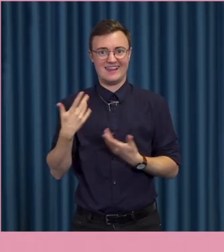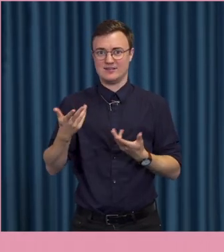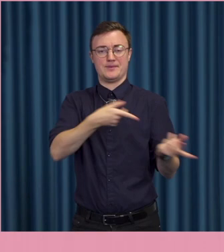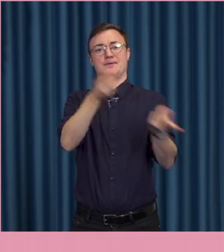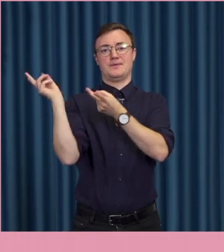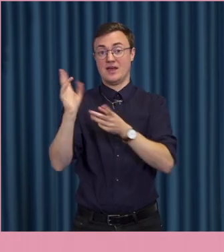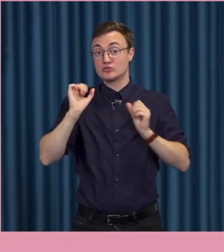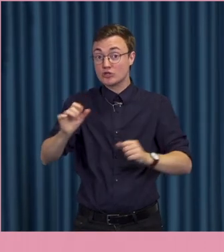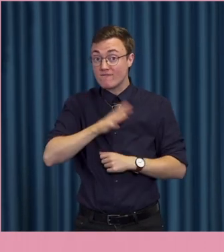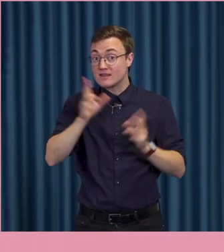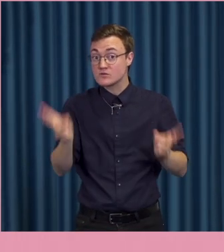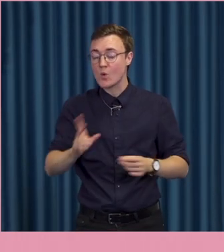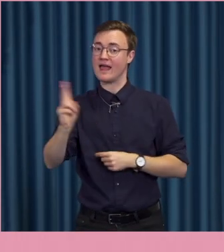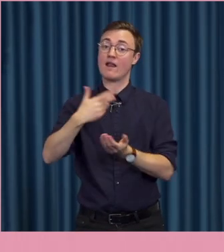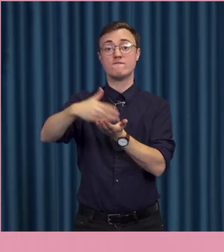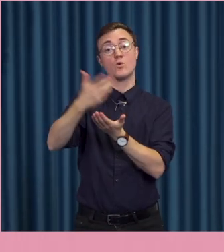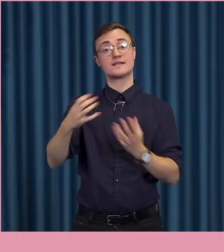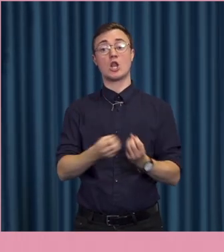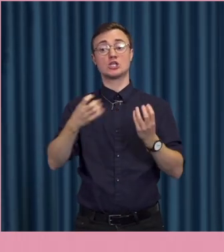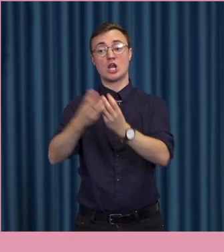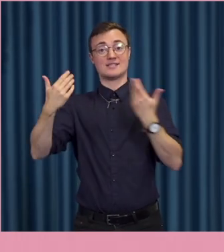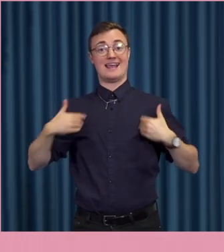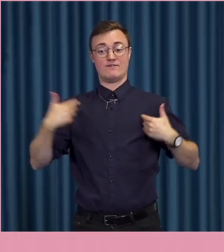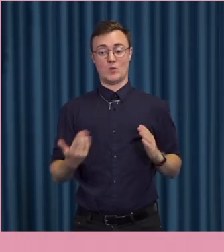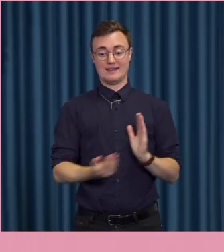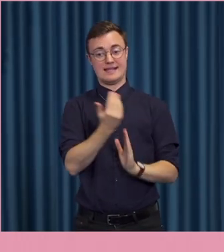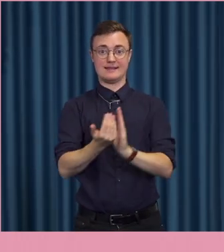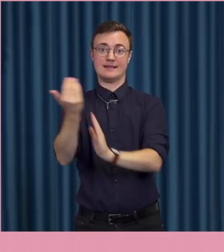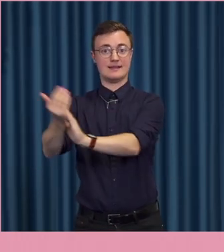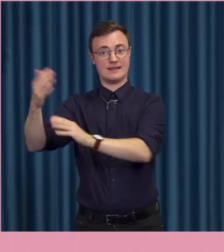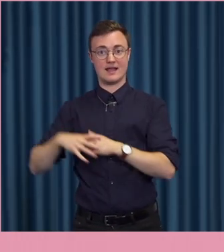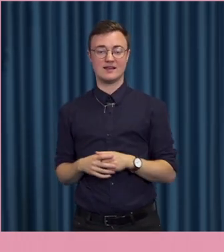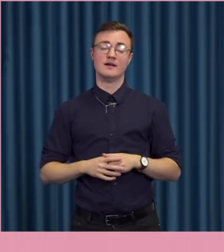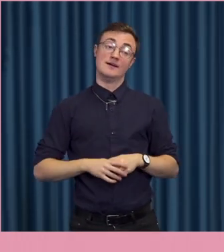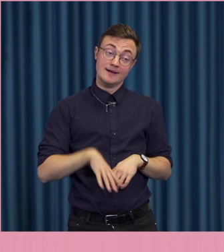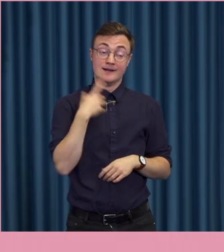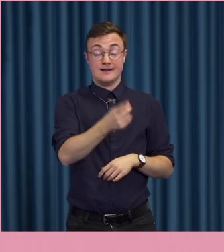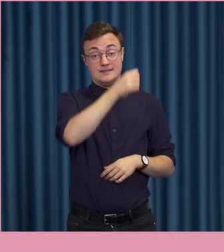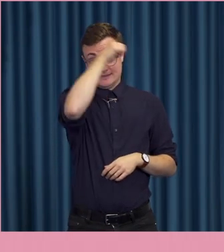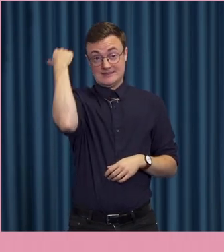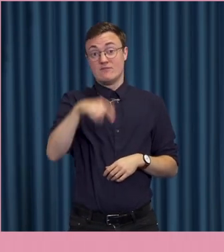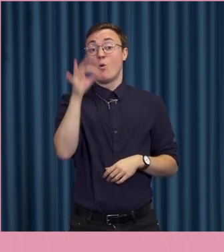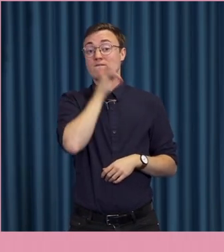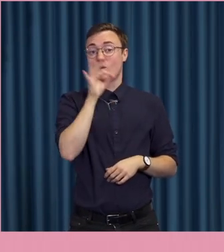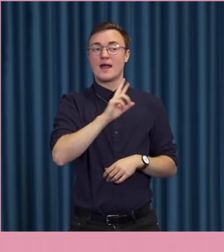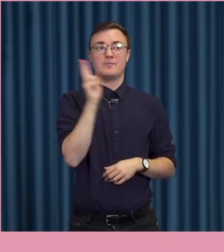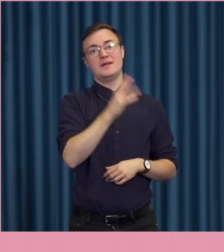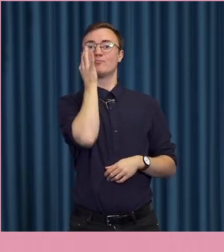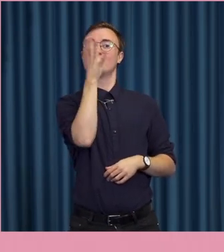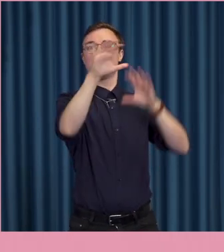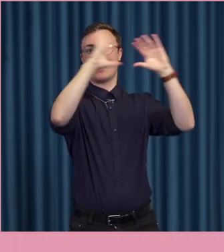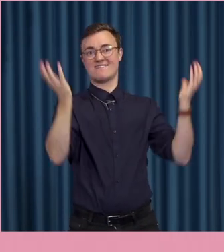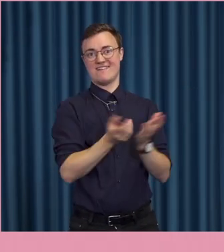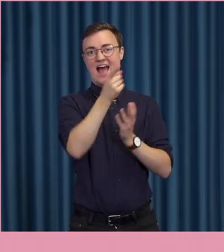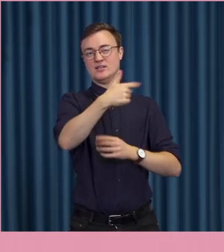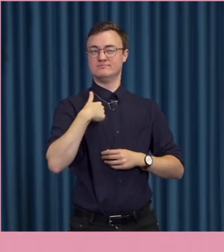Bör det finnas eller ska vi fortsätta lösa det individuellt? Ja, det är en supersvår fråga. I den bästa världen skulle det fungera